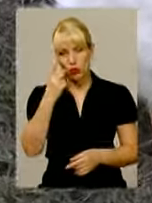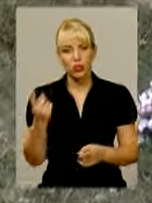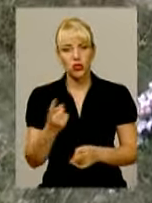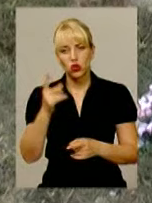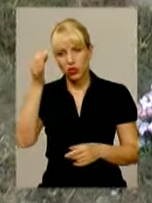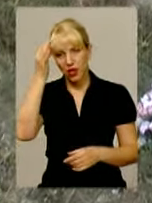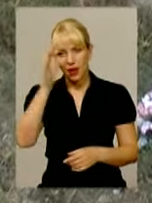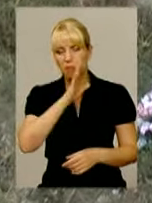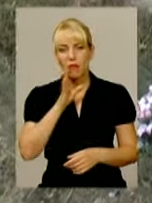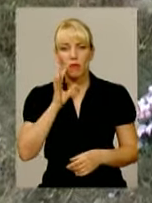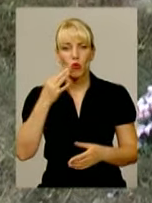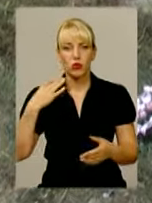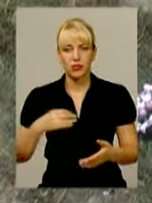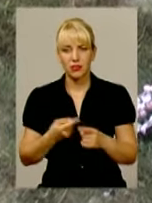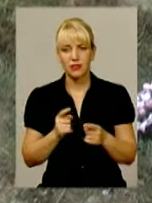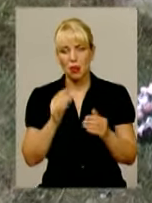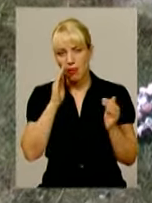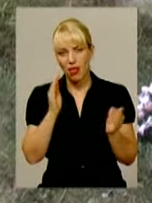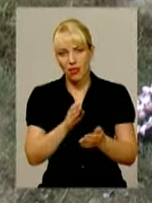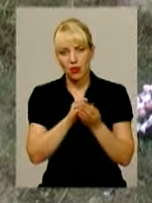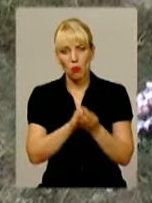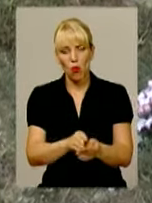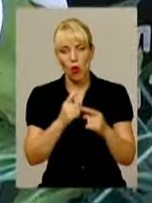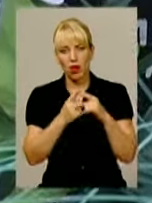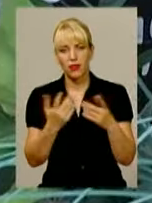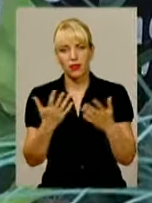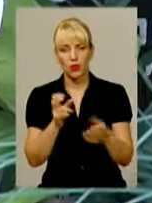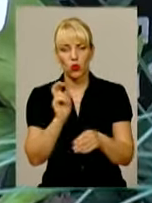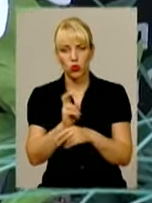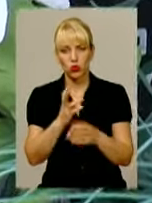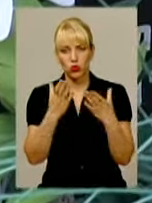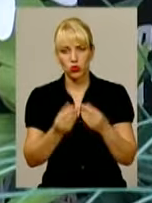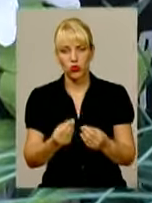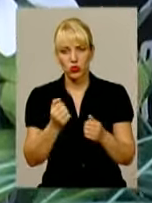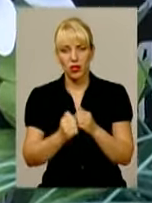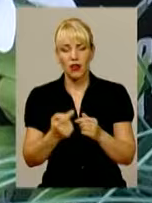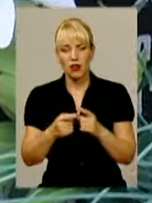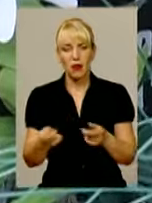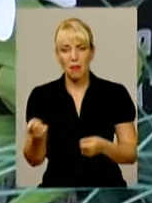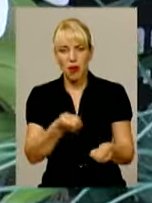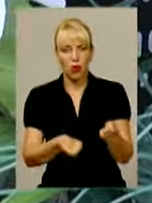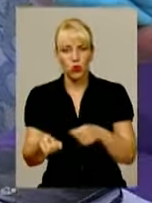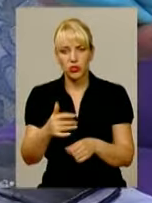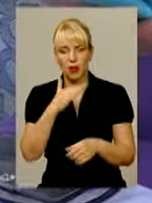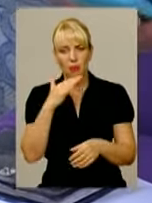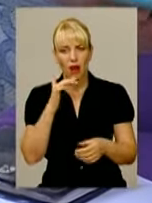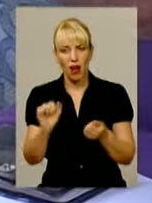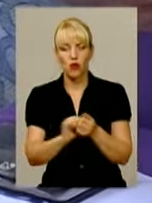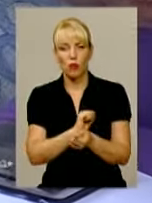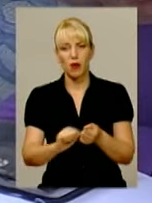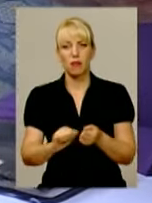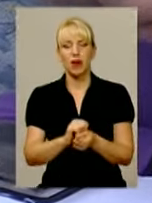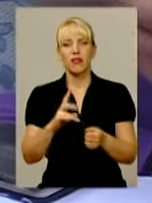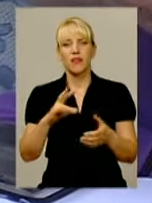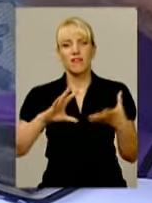що нагадує матері про сина – це маленька могилка, на яку ходить чинись щодня, пелюшків, які був сповитий, і купа паперів та висновків про те,